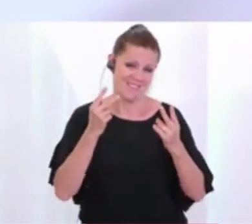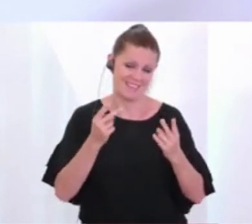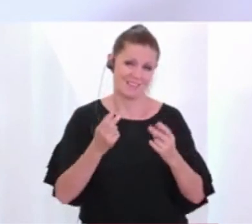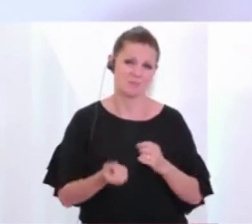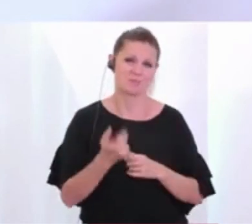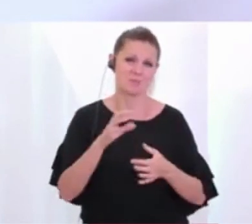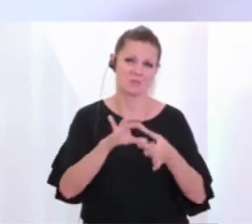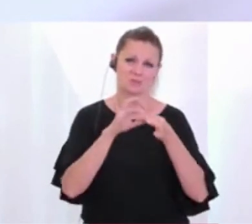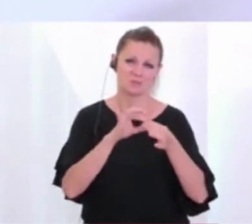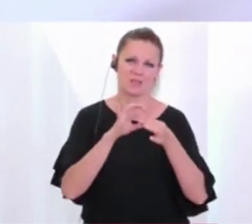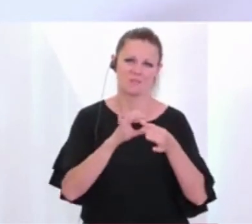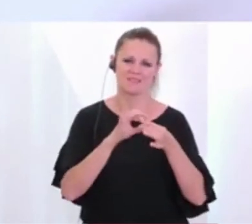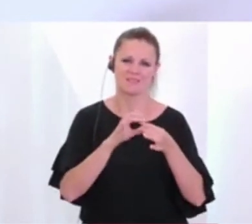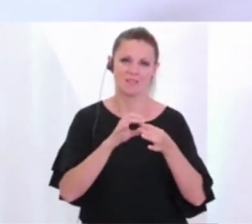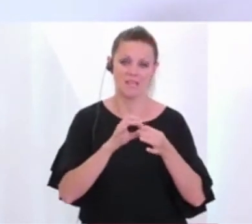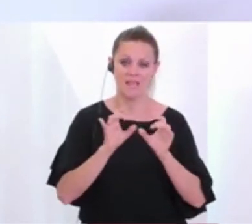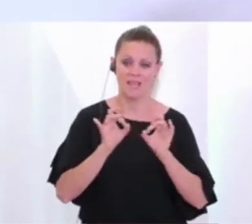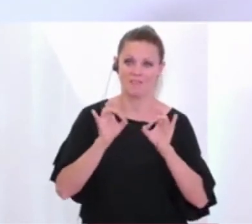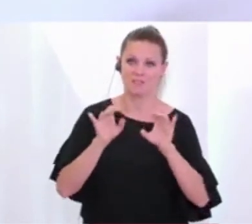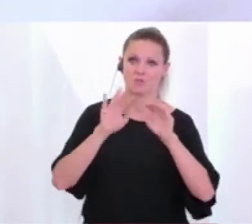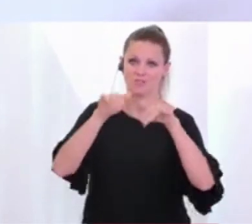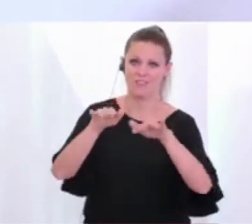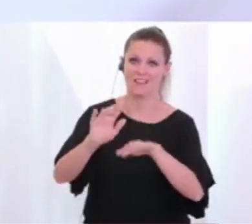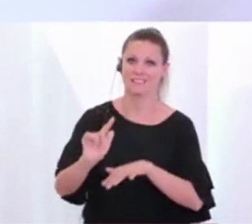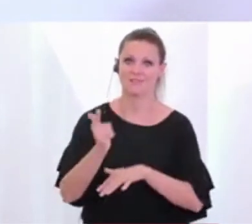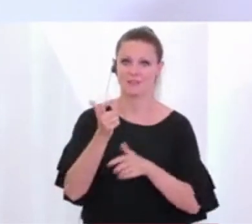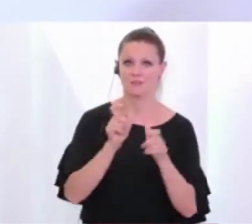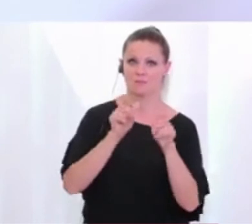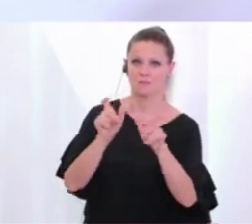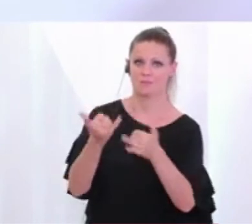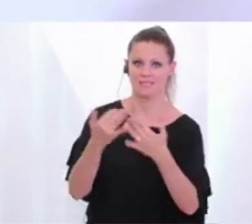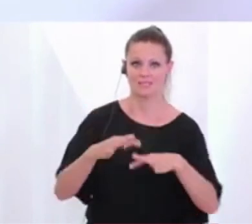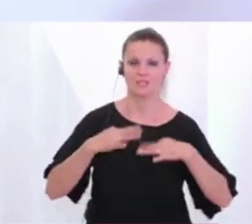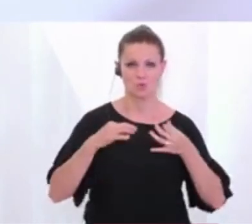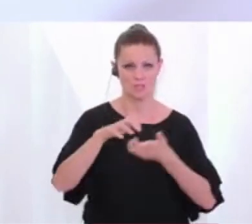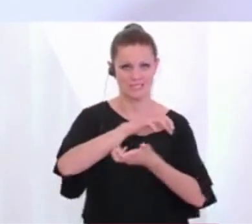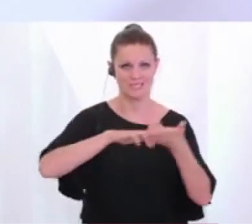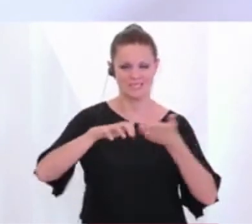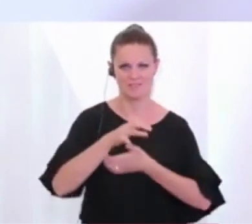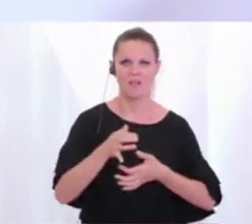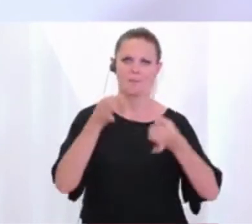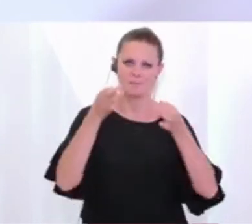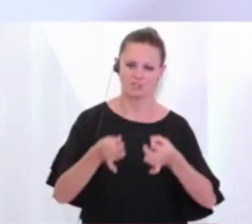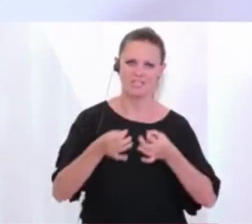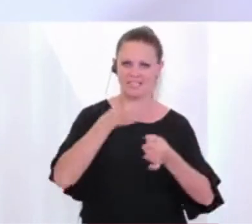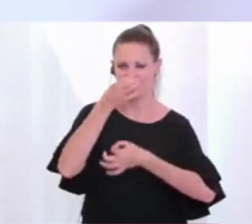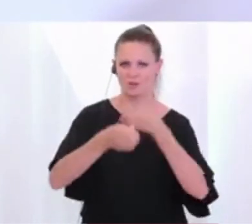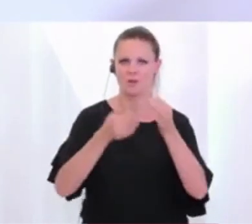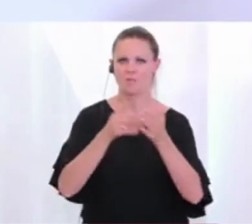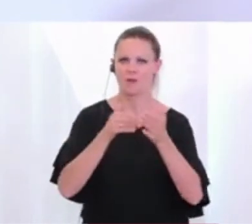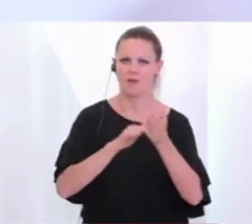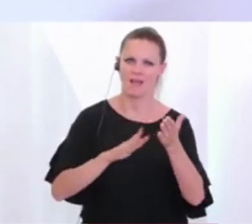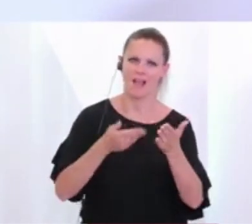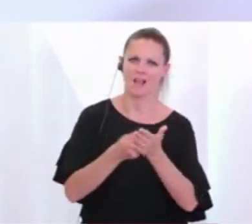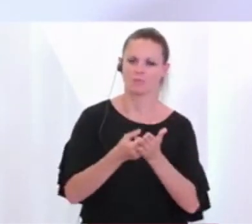wenn es jetzt um eine Verhinderung der nächsten Infektionswelle geht, wenn wir in einer Gesundheitskrise sind, dass wir gewisse Informationen jetzt auch mehrsprachig zur